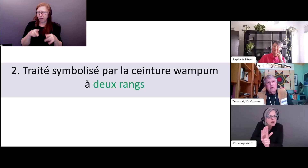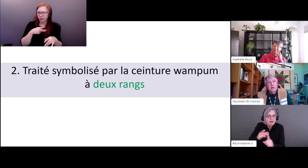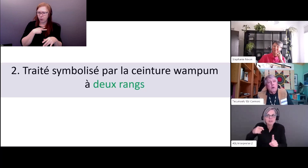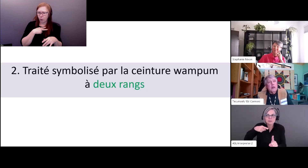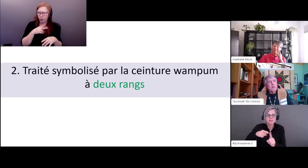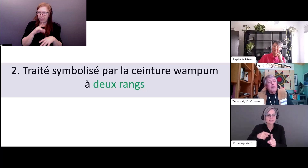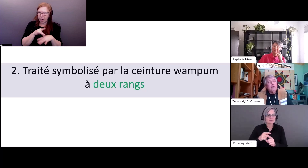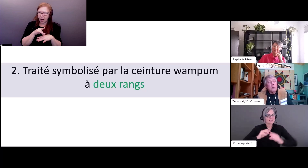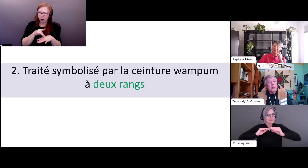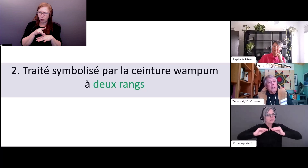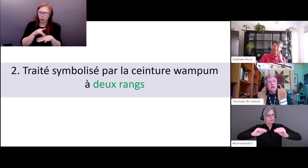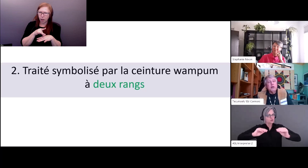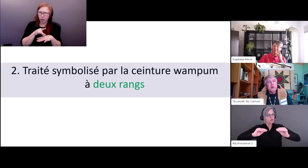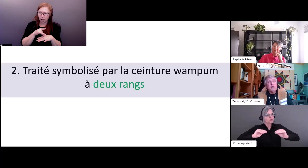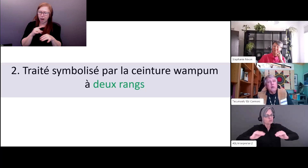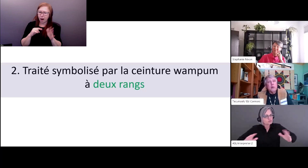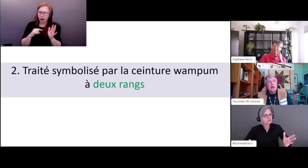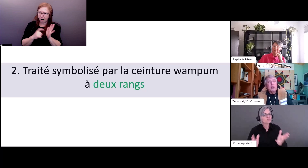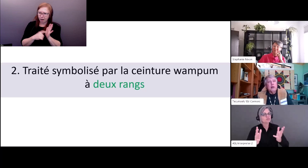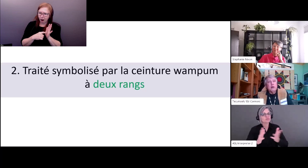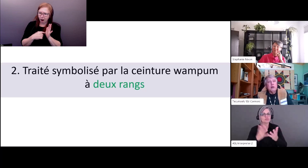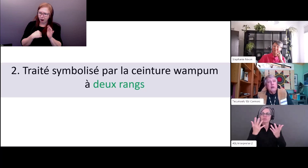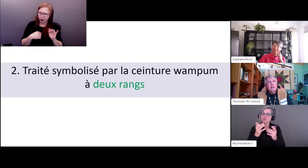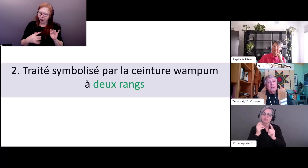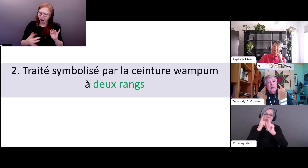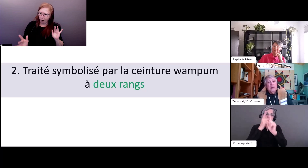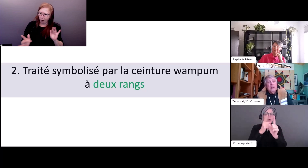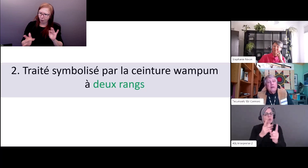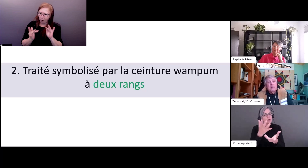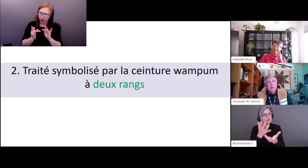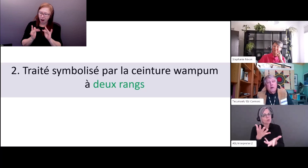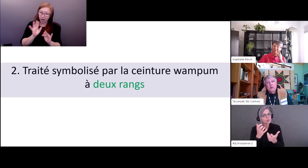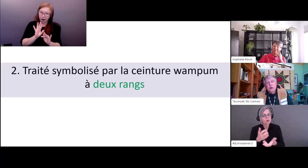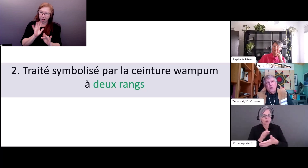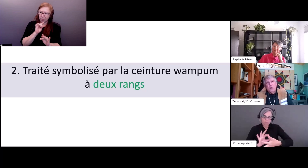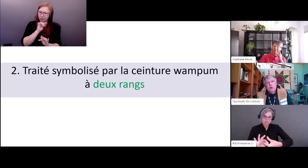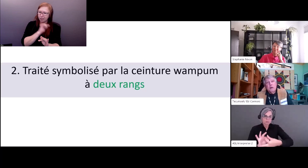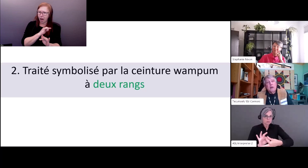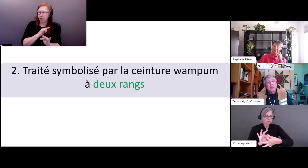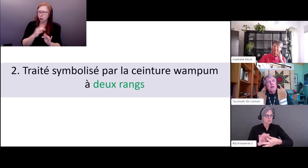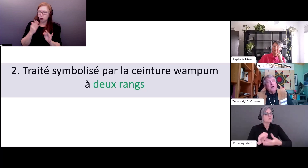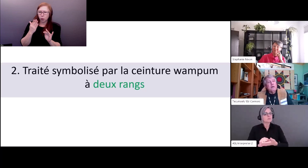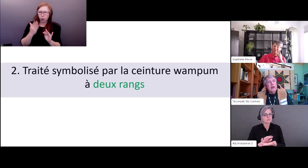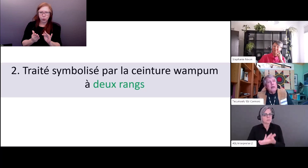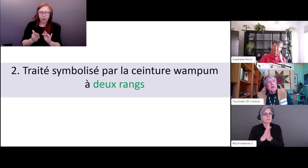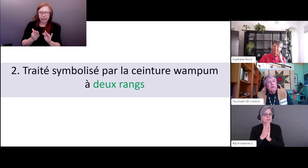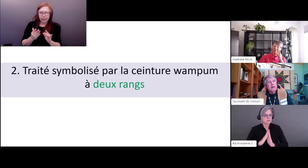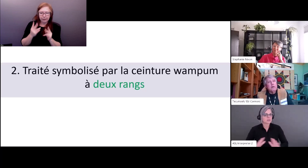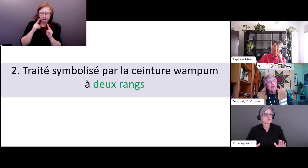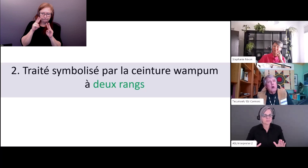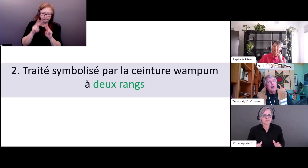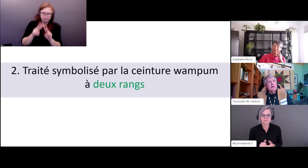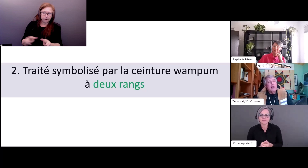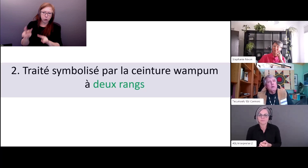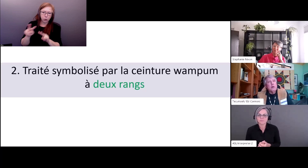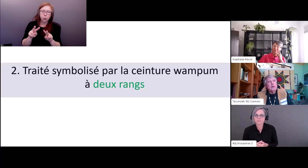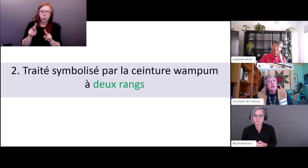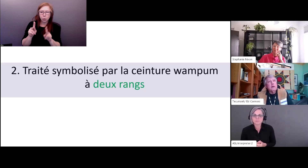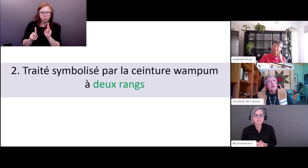entre les peuples qui cherchaient à créer des relations de paix entre les différents peuples ces ceintures